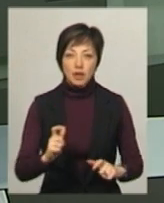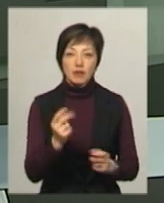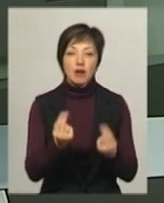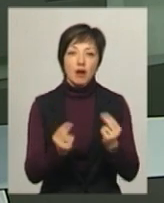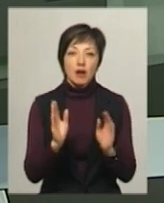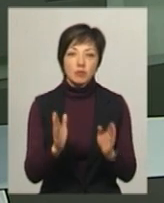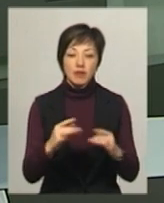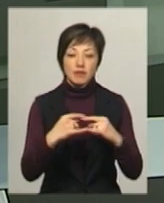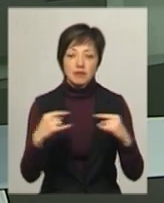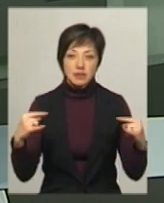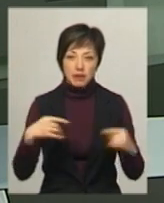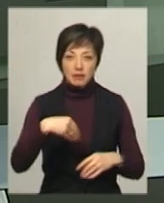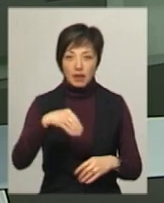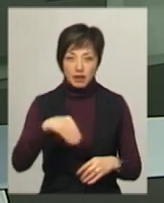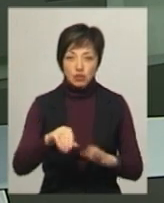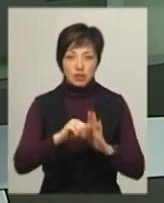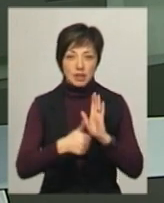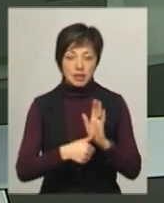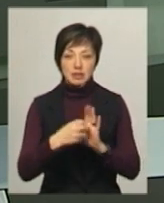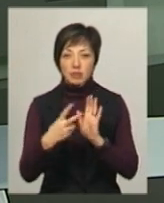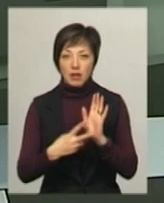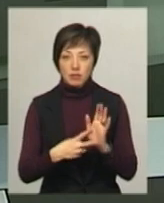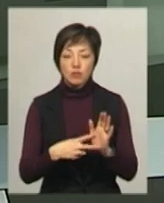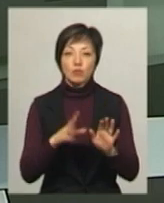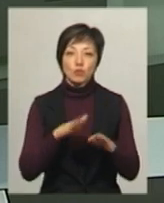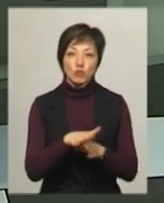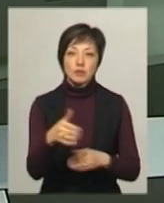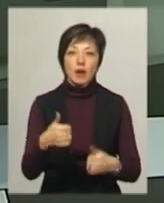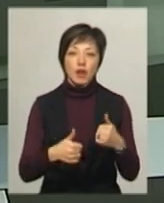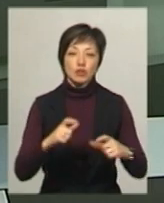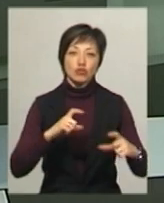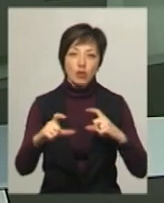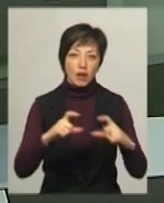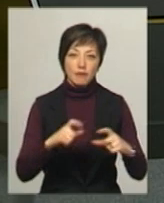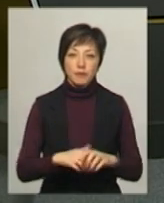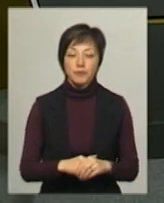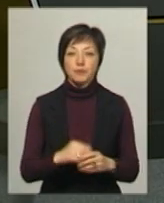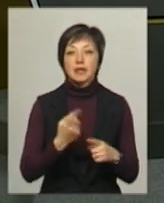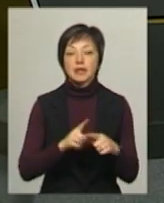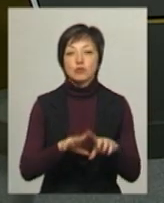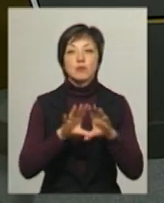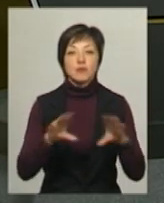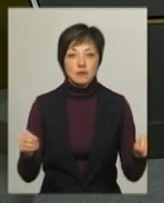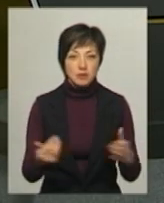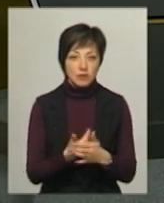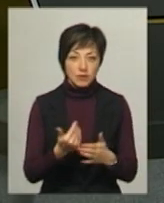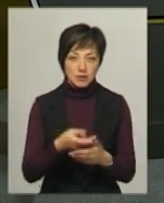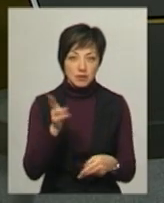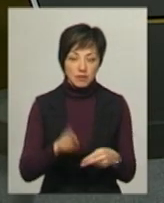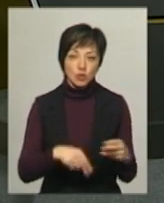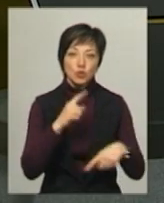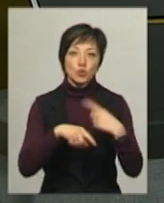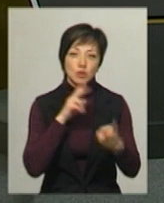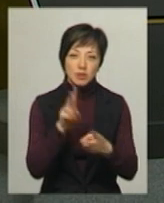гратимуть в настільний теніс, а 16 та 17 квітня відбудуться змагання з шахів. На цьому наш випуск завершено.